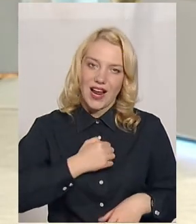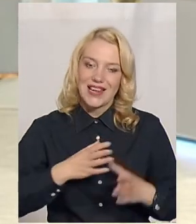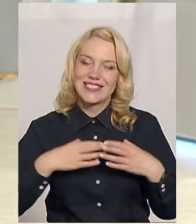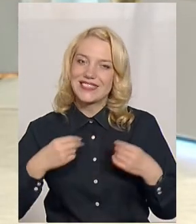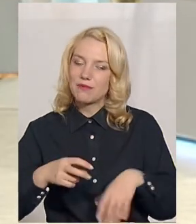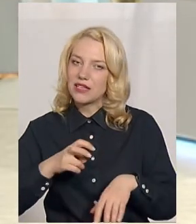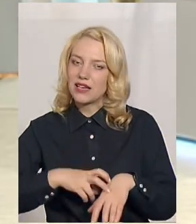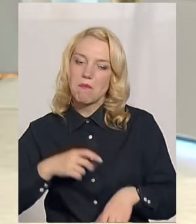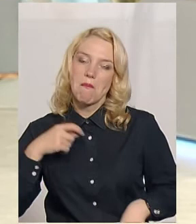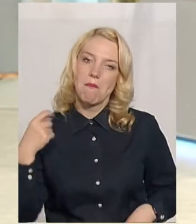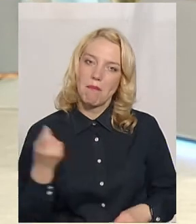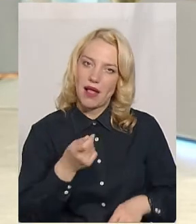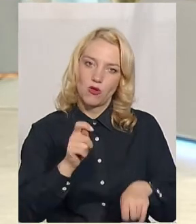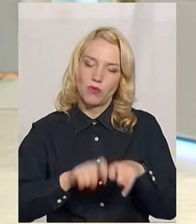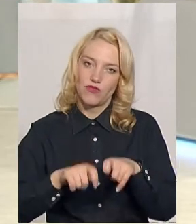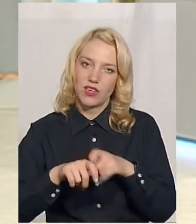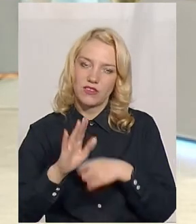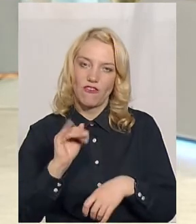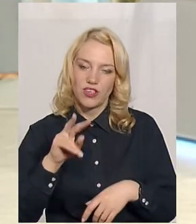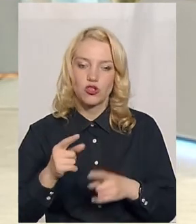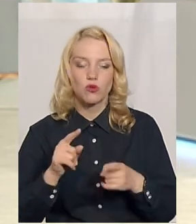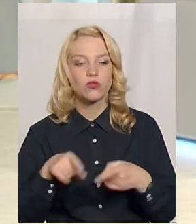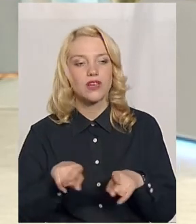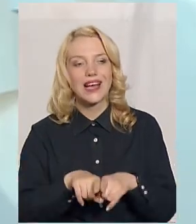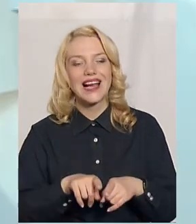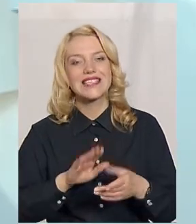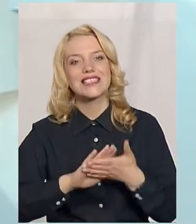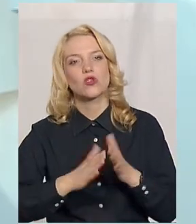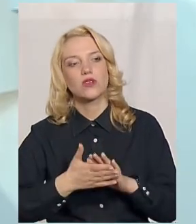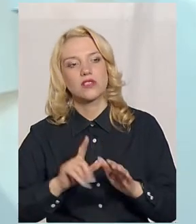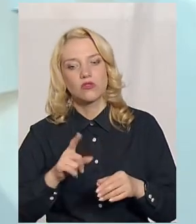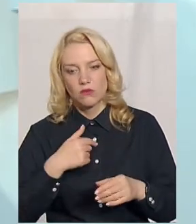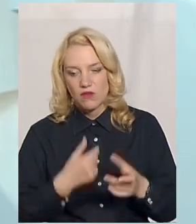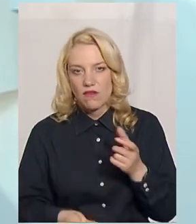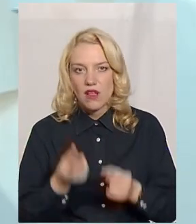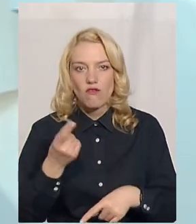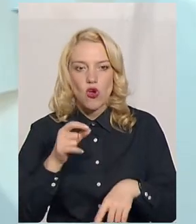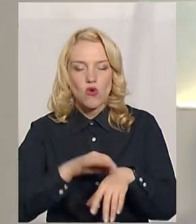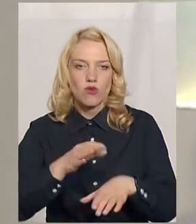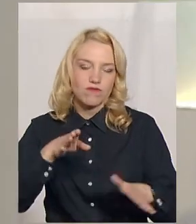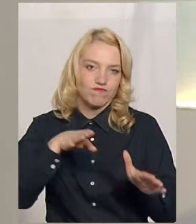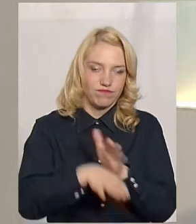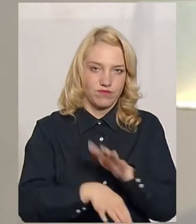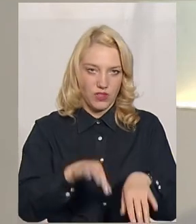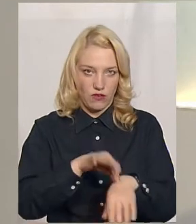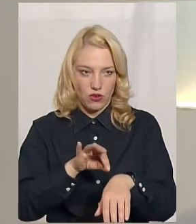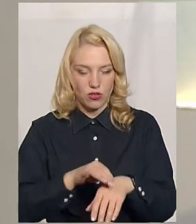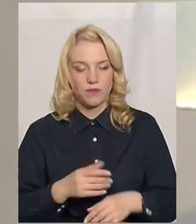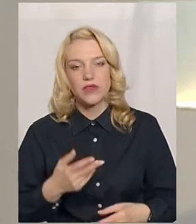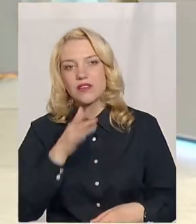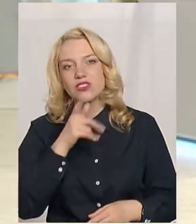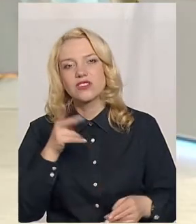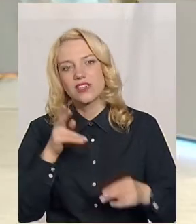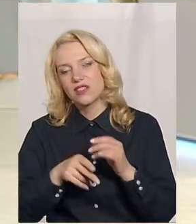дуже мало пацієнтів на ВІЛ, і тому ситуація така критична, що ми виявляємо в четвертій клінічній стадії. І вичерпали ми вже цей час, я вам